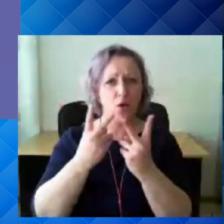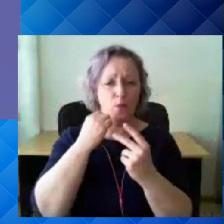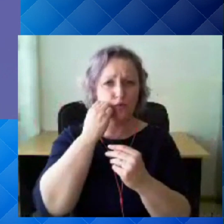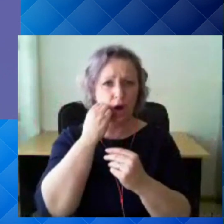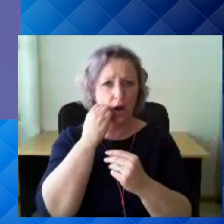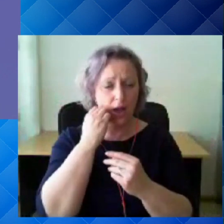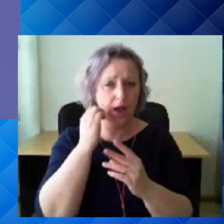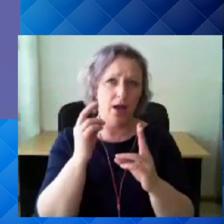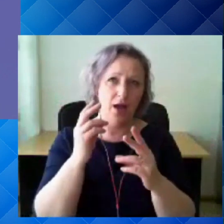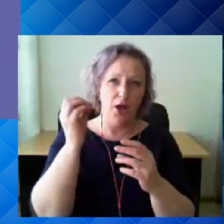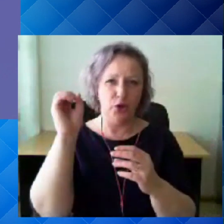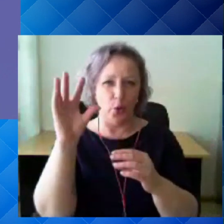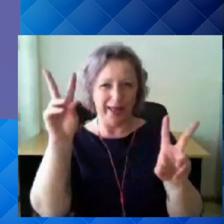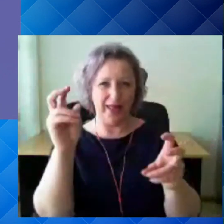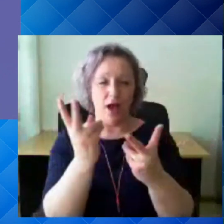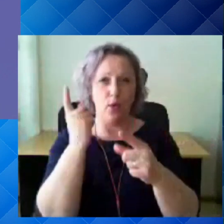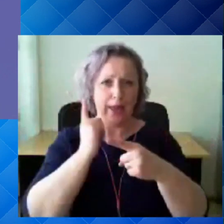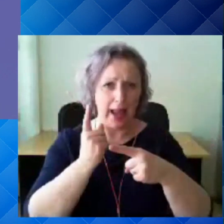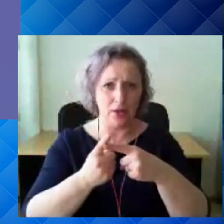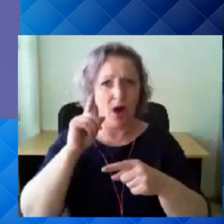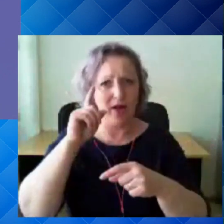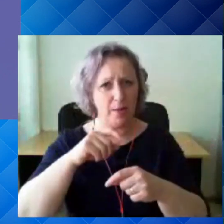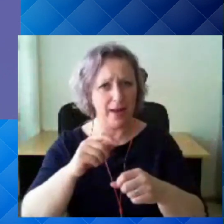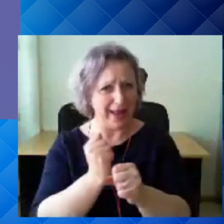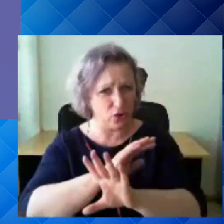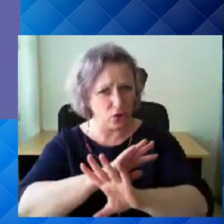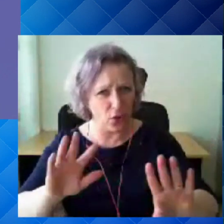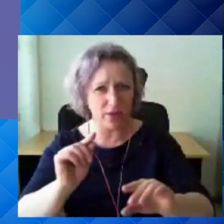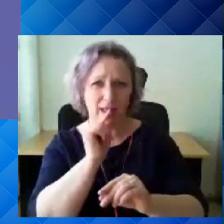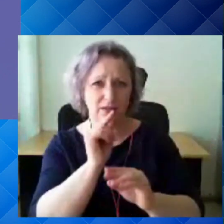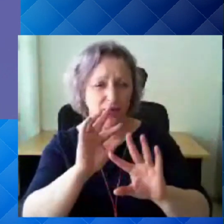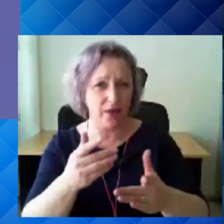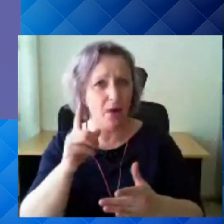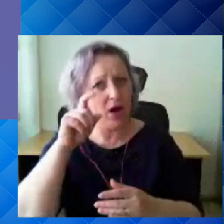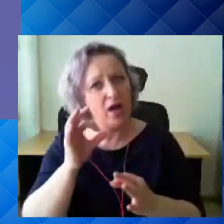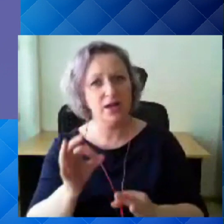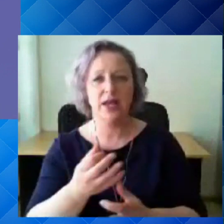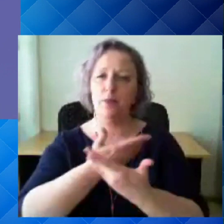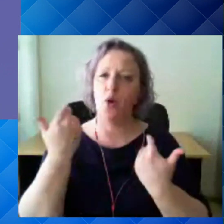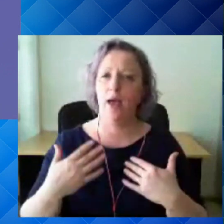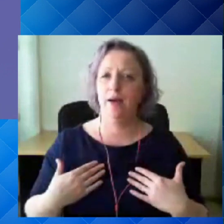tuli, et me nagu arvame, et need ei tööta, aga mul on tumme, et see võib-olla ei ole päris õigustatud. Aitäh!